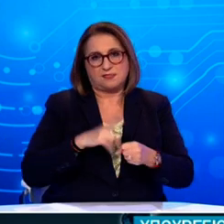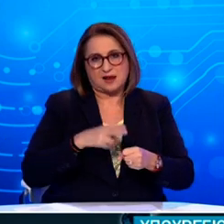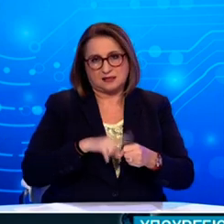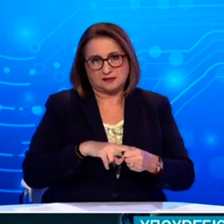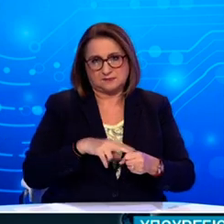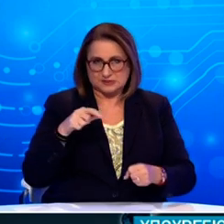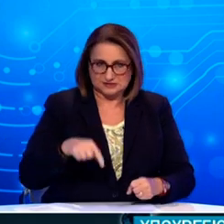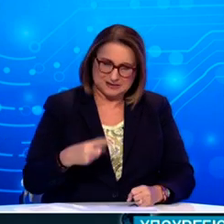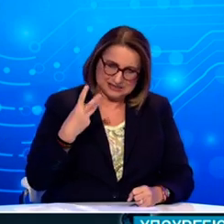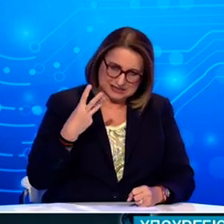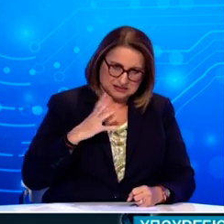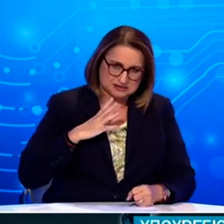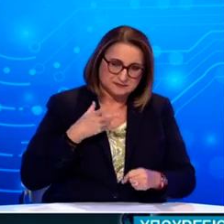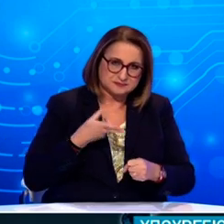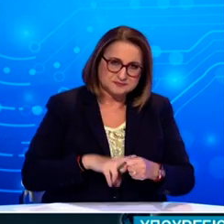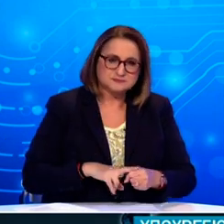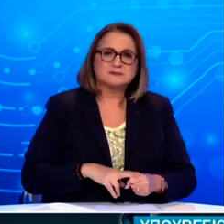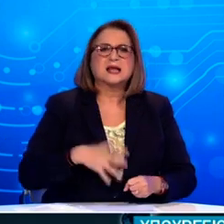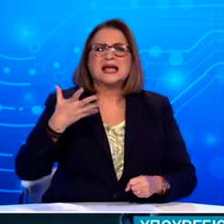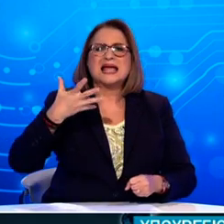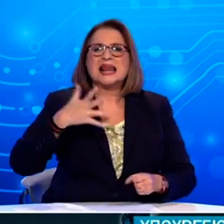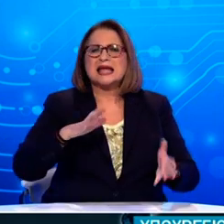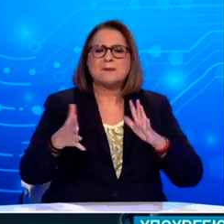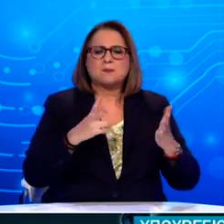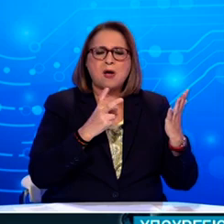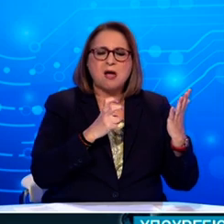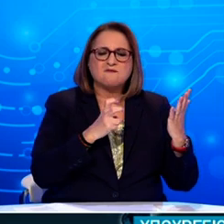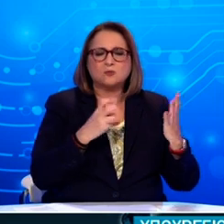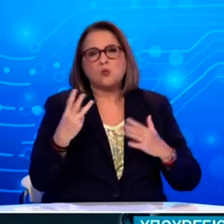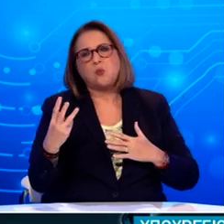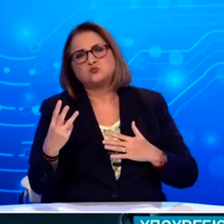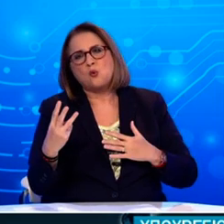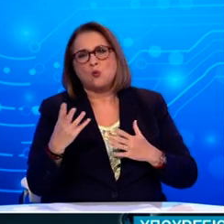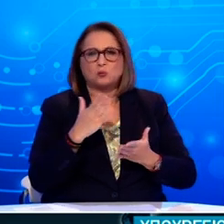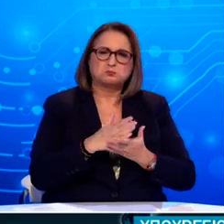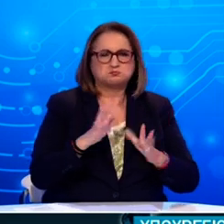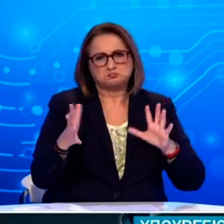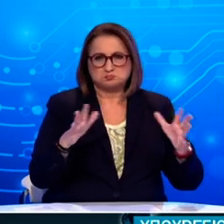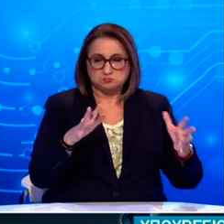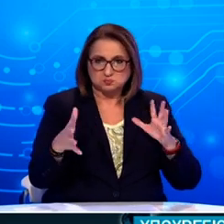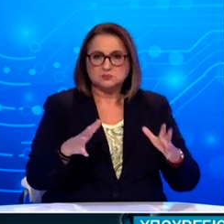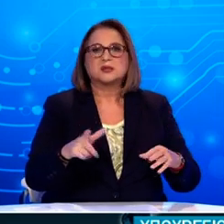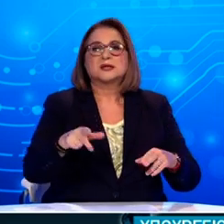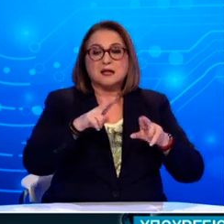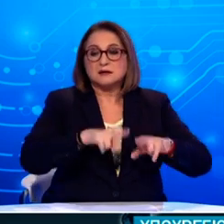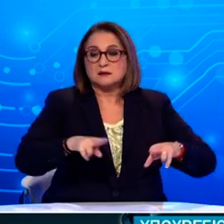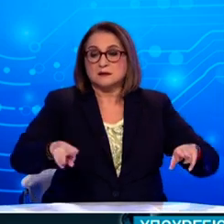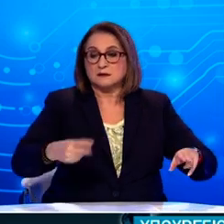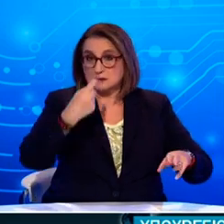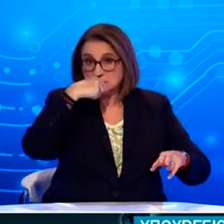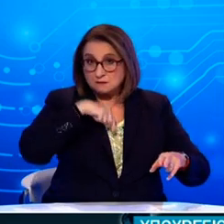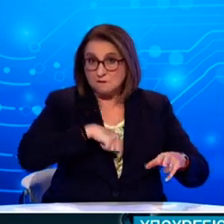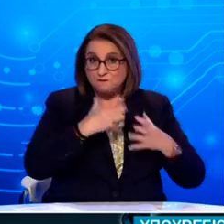Η διάμεση ηλικία των ασθενών που απεβίασαν είναι 78 έτη και ο αριθμός των ασθενών που νοσηλεύονται διασωληνωμένοι είναι 63.